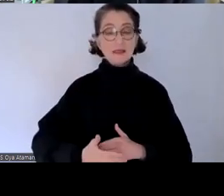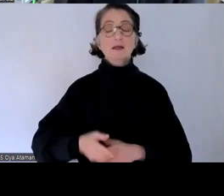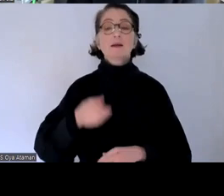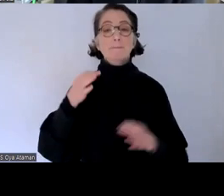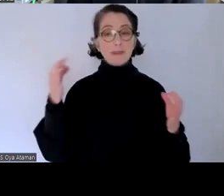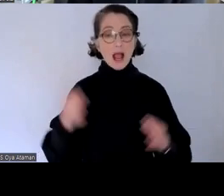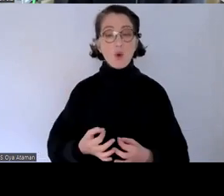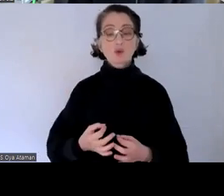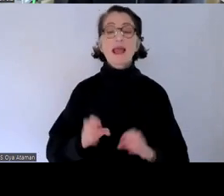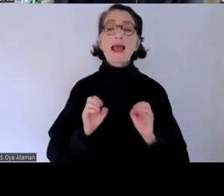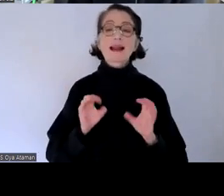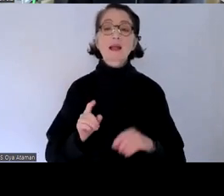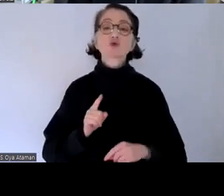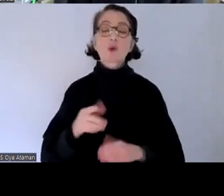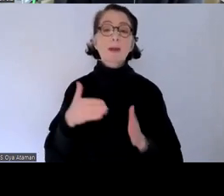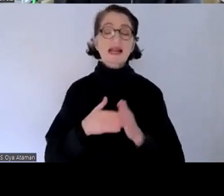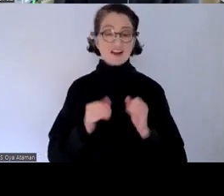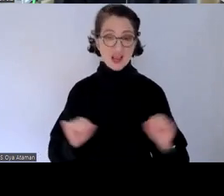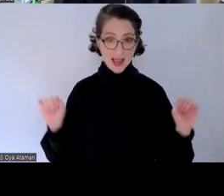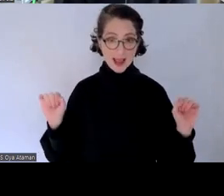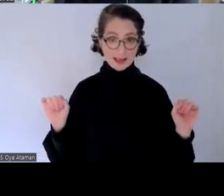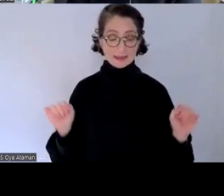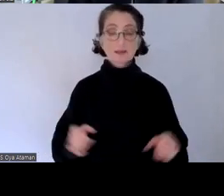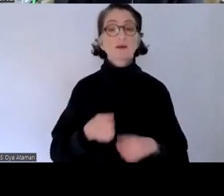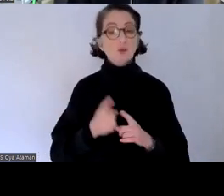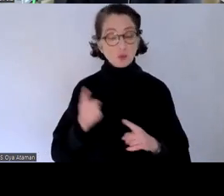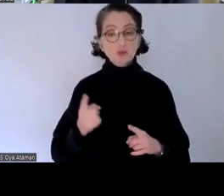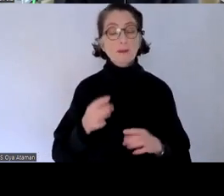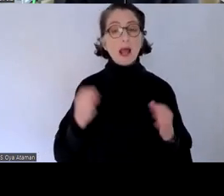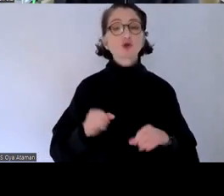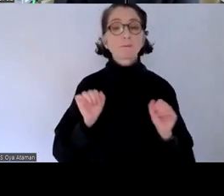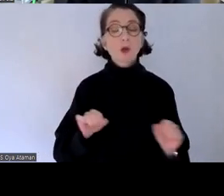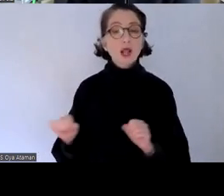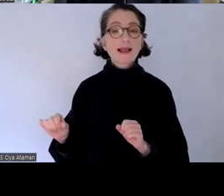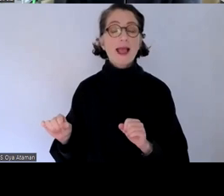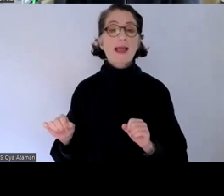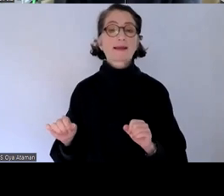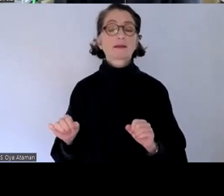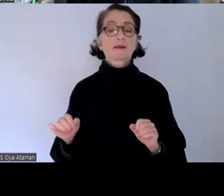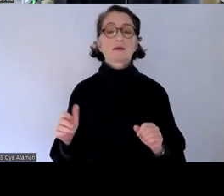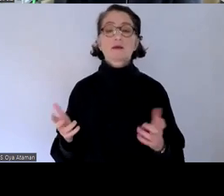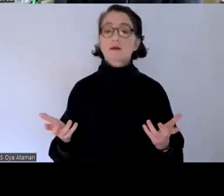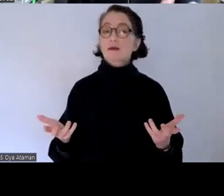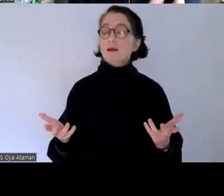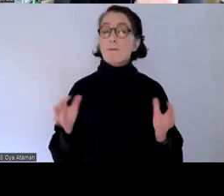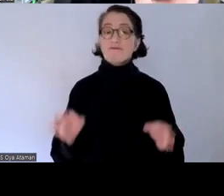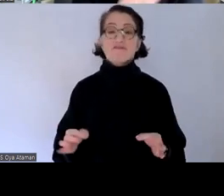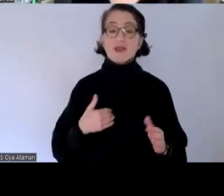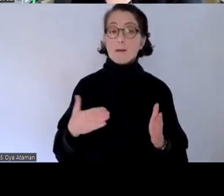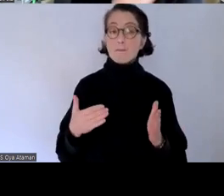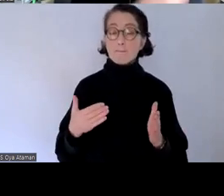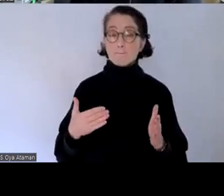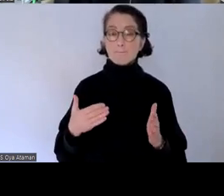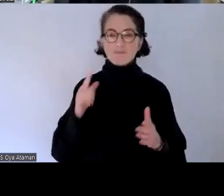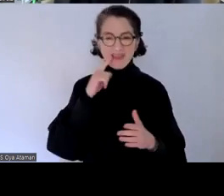erklärung zur barrierefreiheit haben und es muss letztendlich eine möglichkeit geben dass ich mich wenn ich eine barriere eben